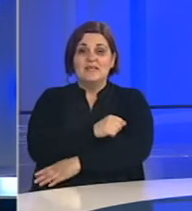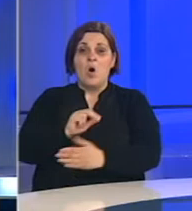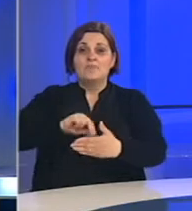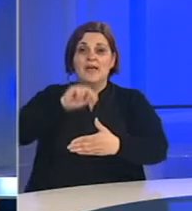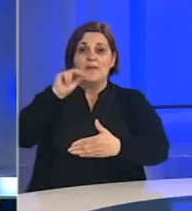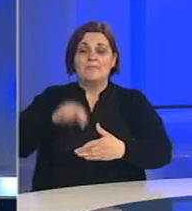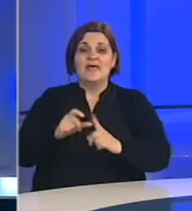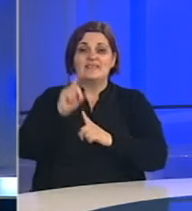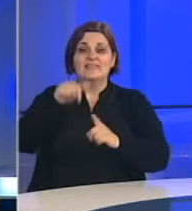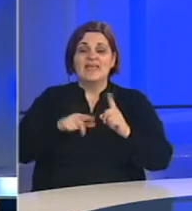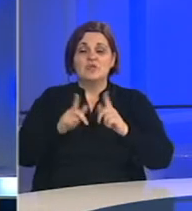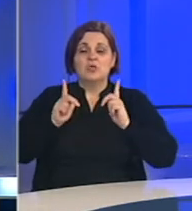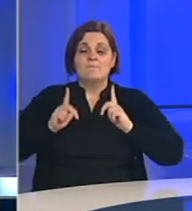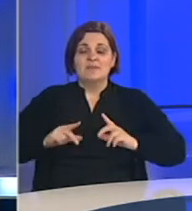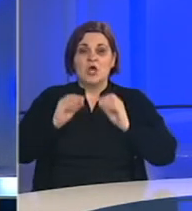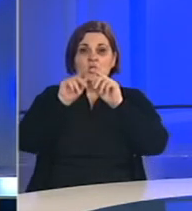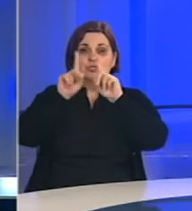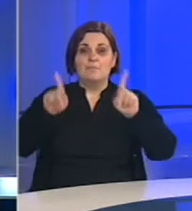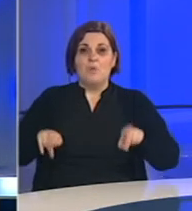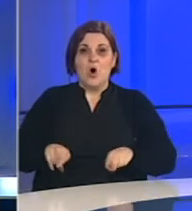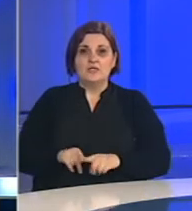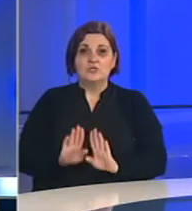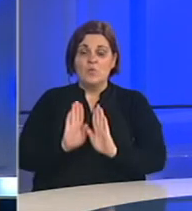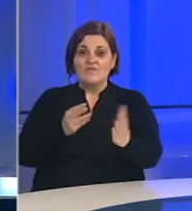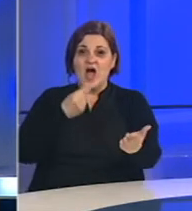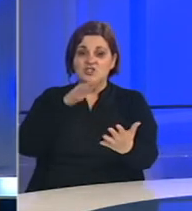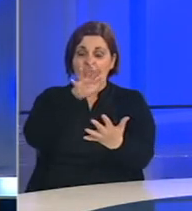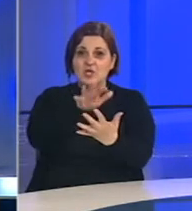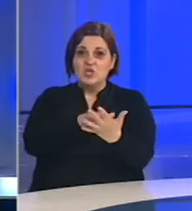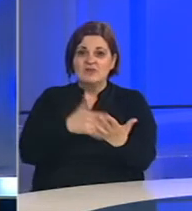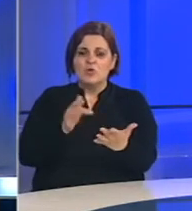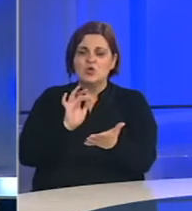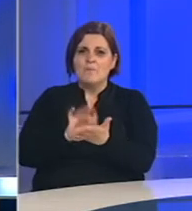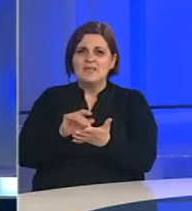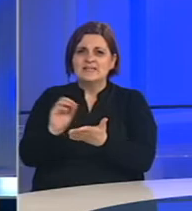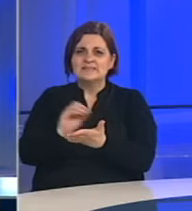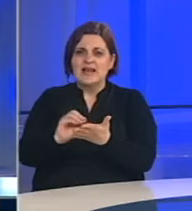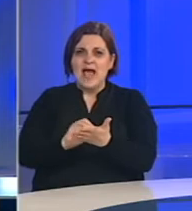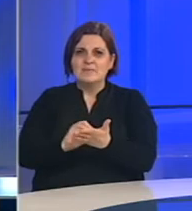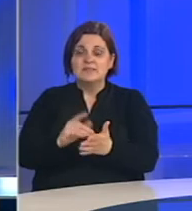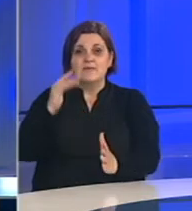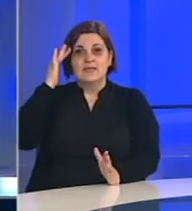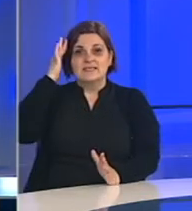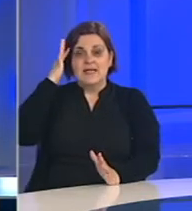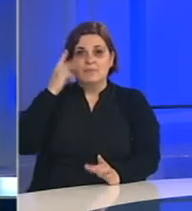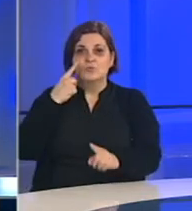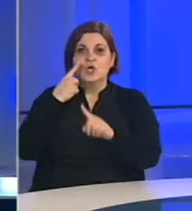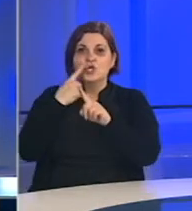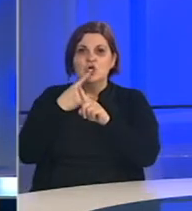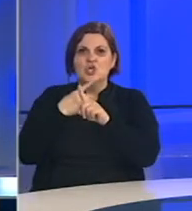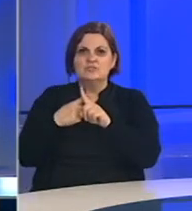potpisivanja Dejtonskog mirovnog sporazuma. U vašem izvještaju na nekoliko mjesta ističete zabrinutost zbog